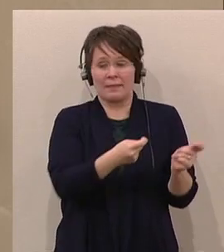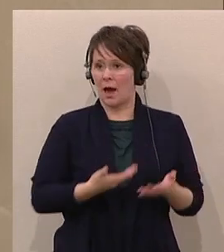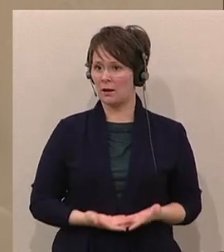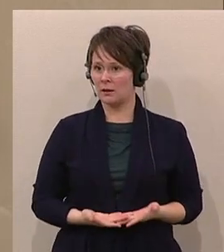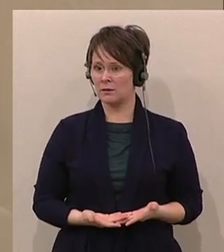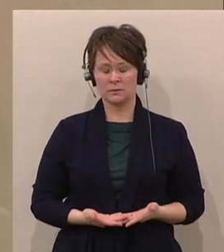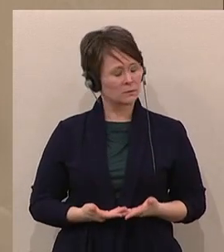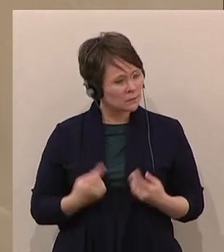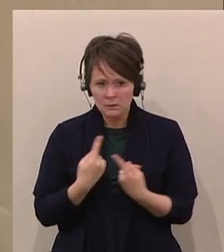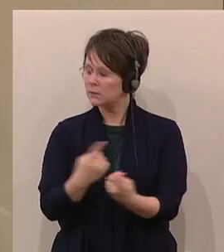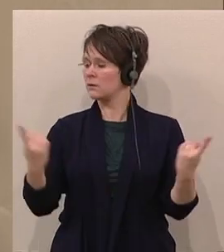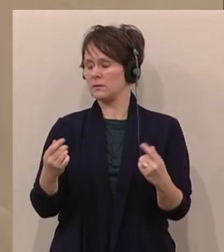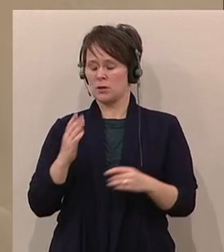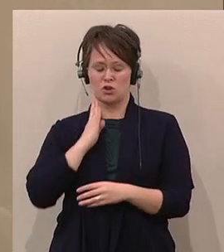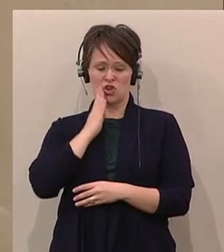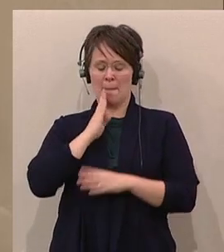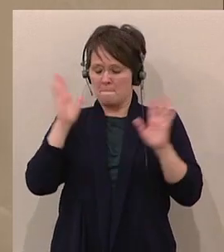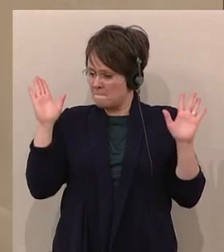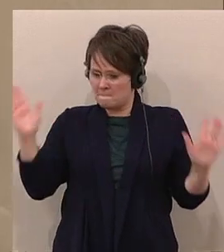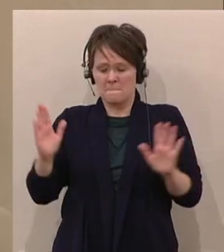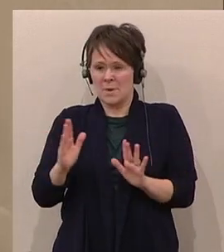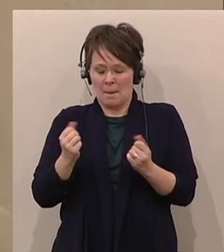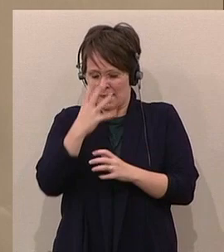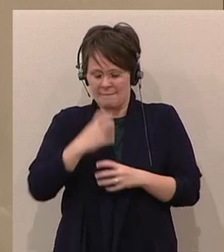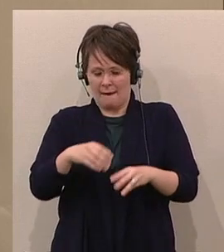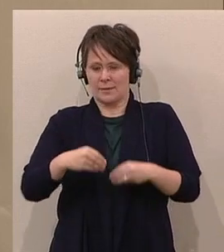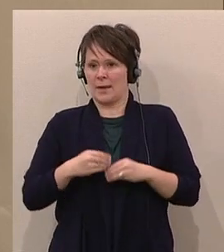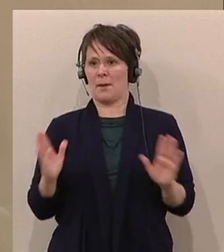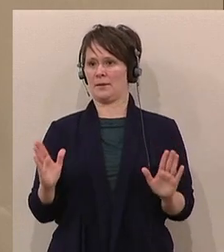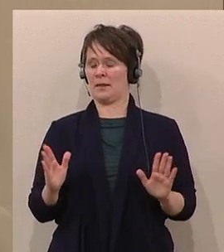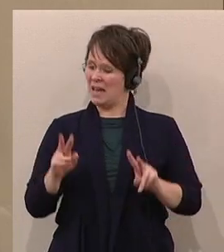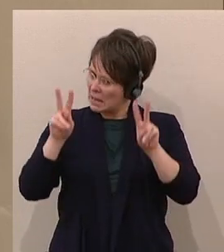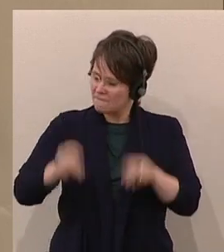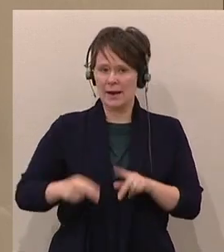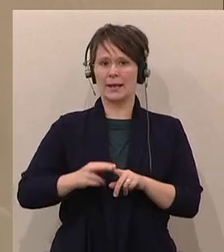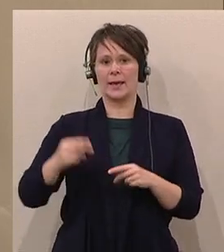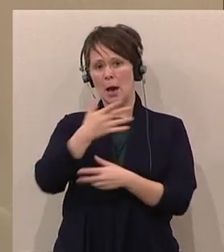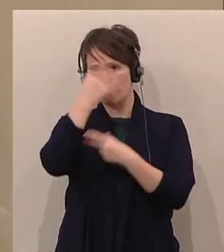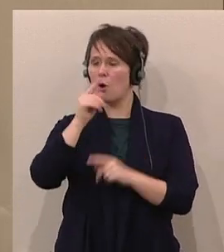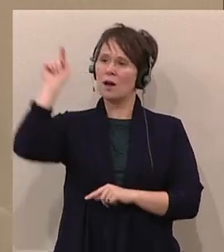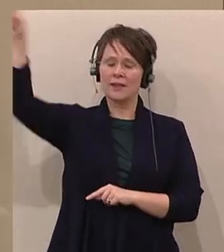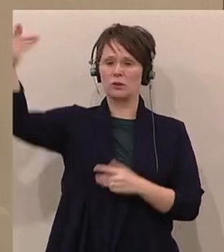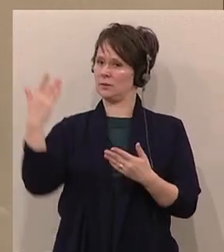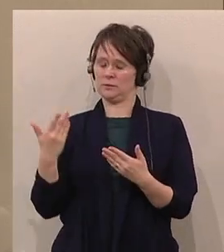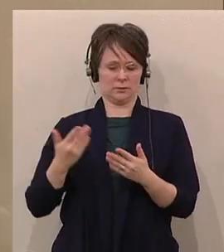Das ist beschämend. Es ist eine Augenauswischerei. Und Sie streuen wirklich nur den Leuten Sand in den Augen.